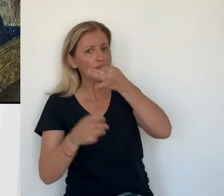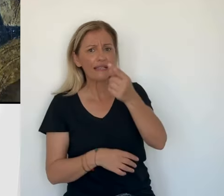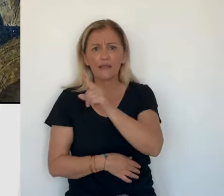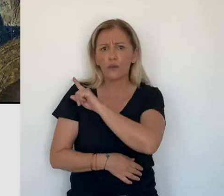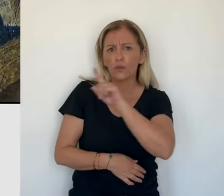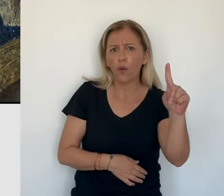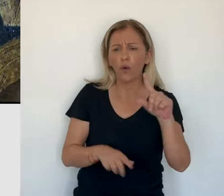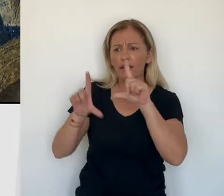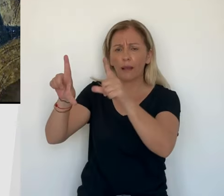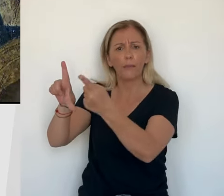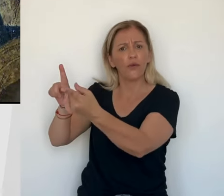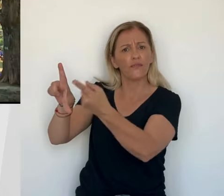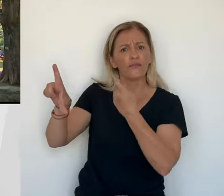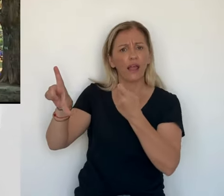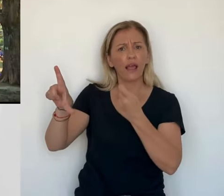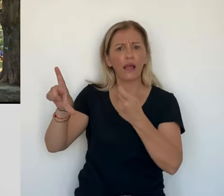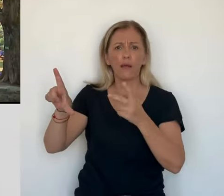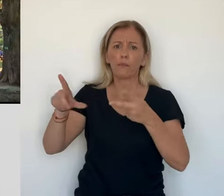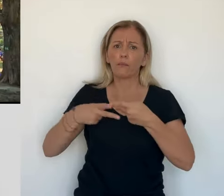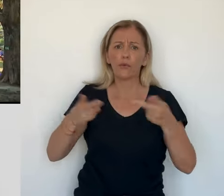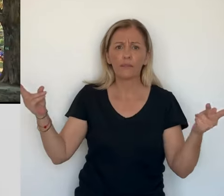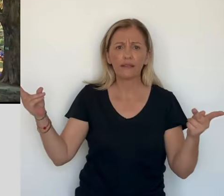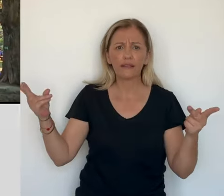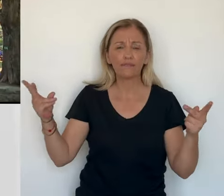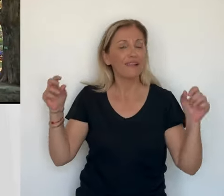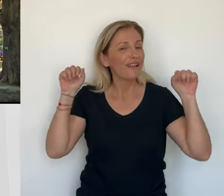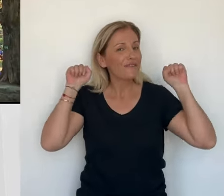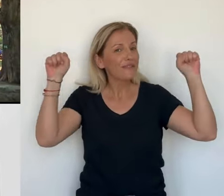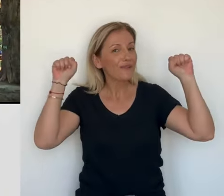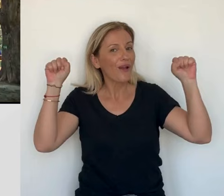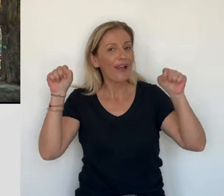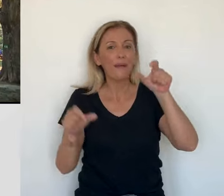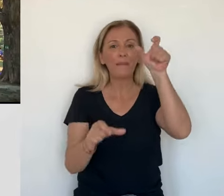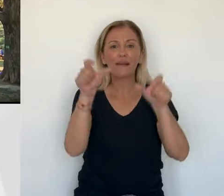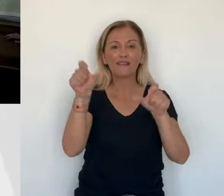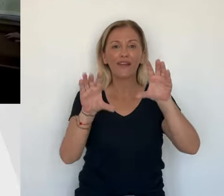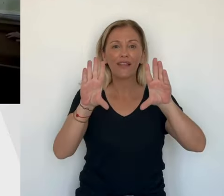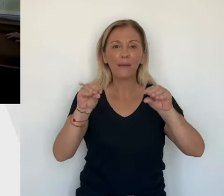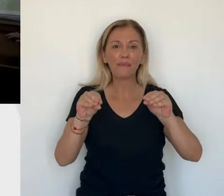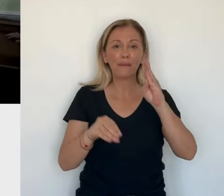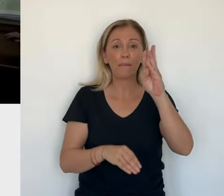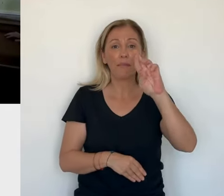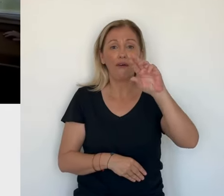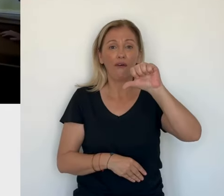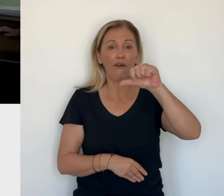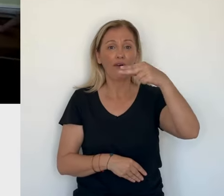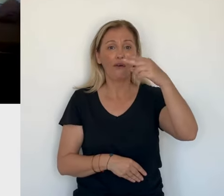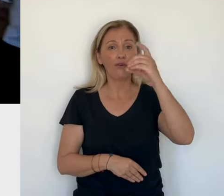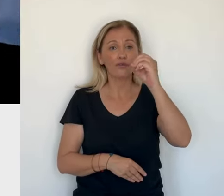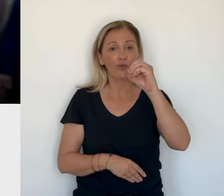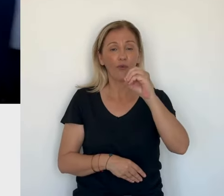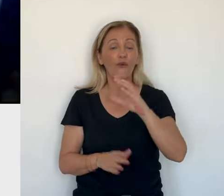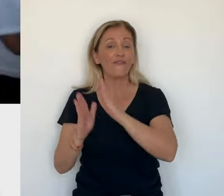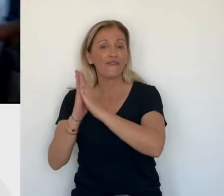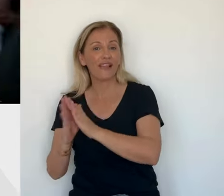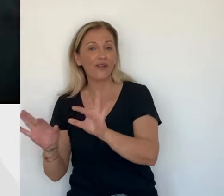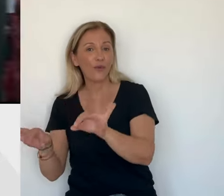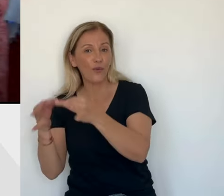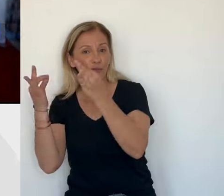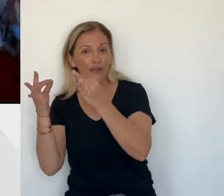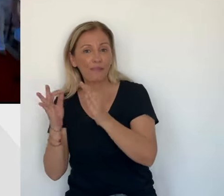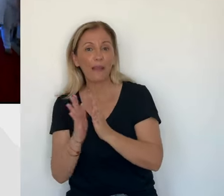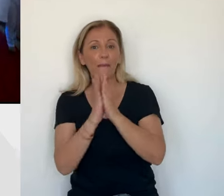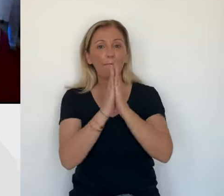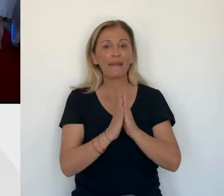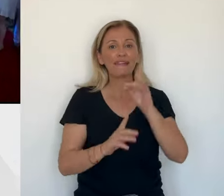en avant l'appartenance de l'oeuvre au domaine public. Victoire enfin, les habitants de Brande ont retrouvé la Madone de Brande d et sont venus